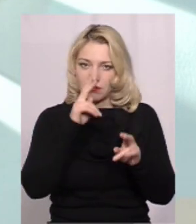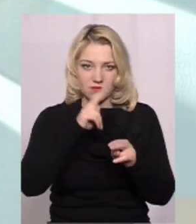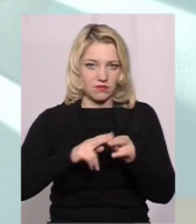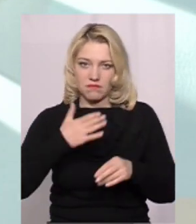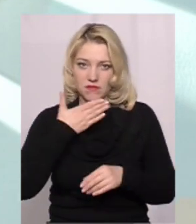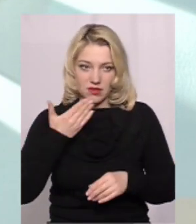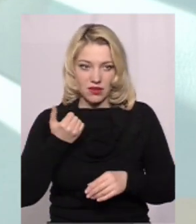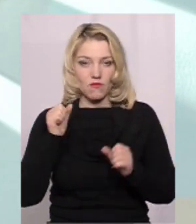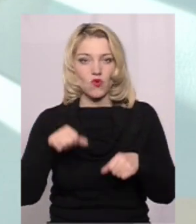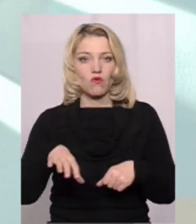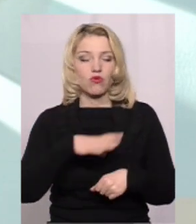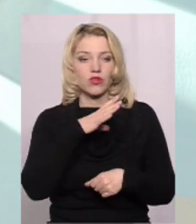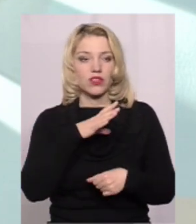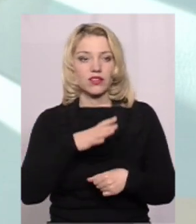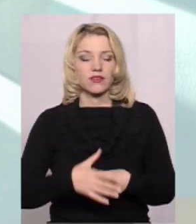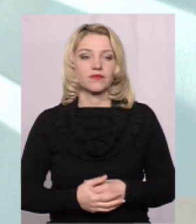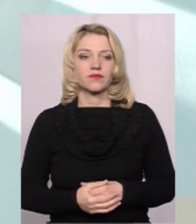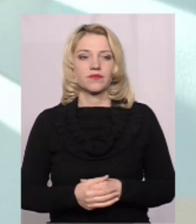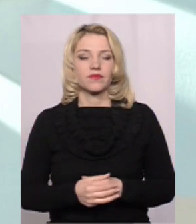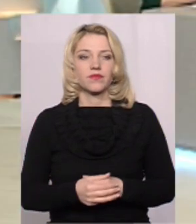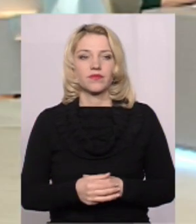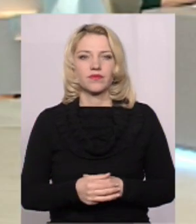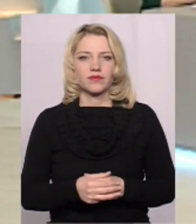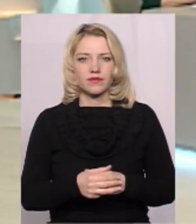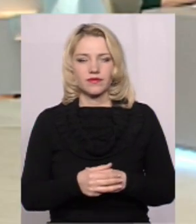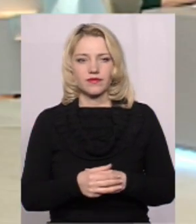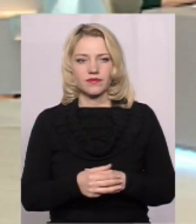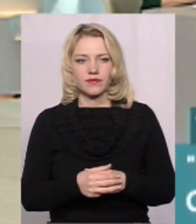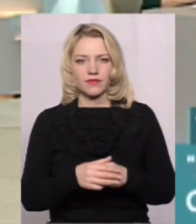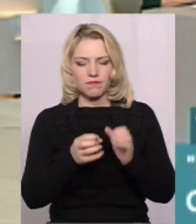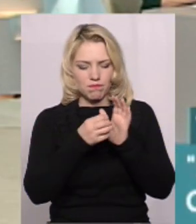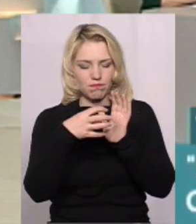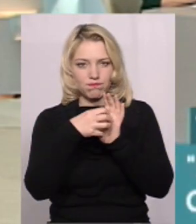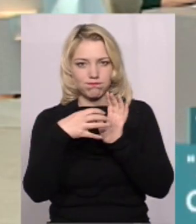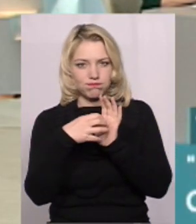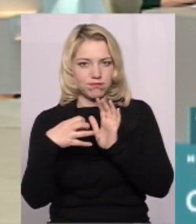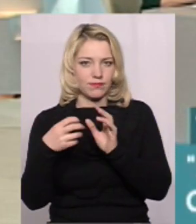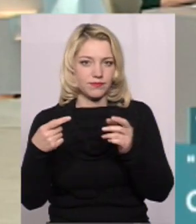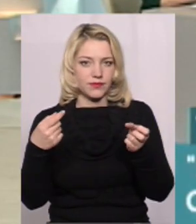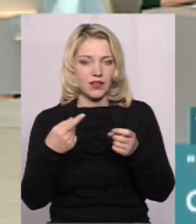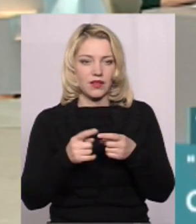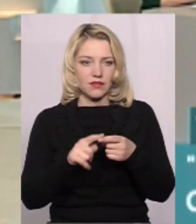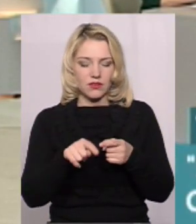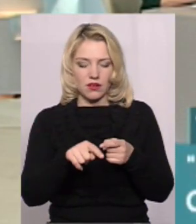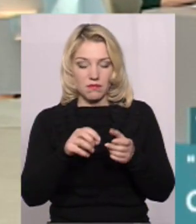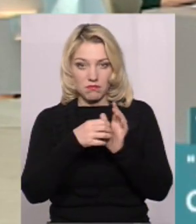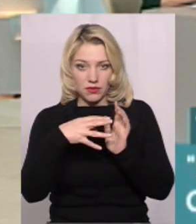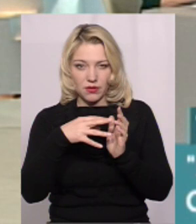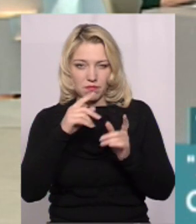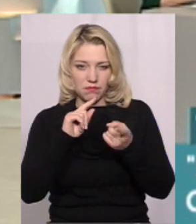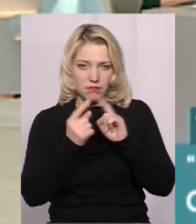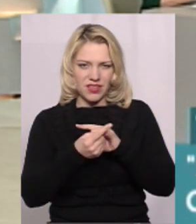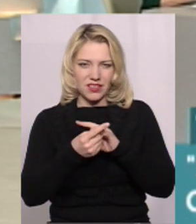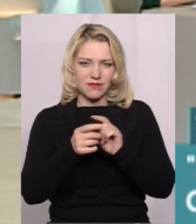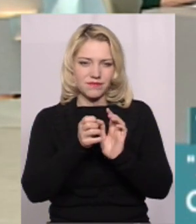папули, міхурці, які в короткий термін перетворюються у